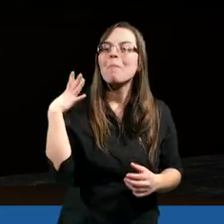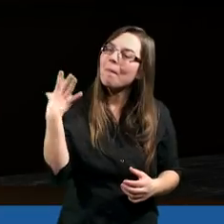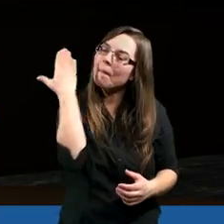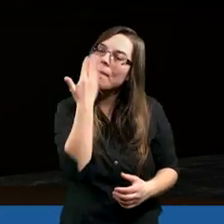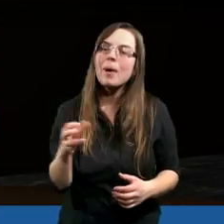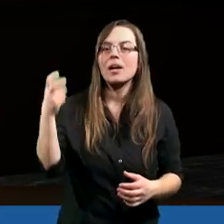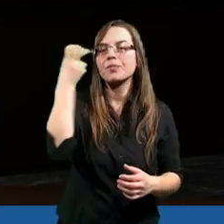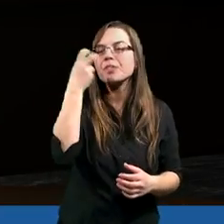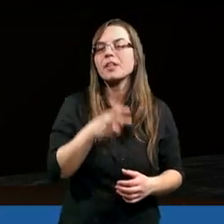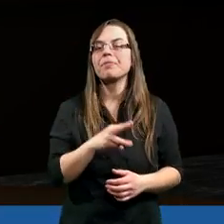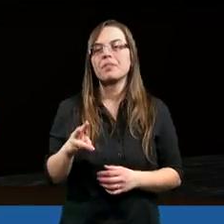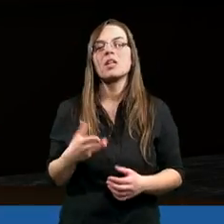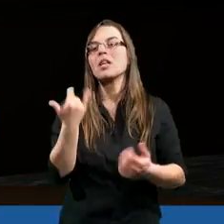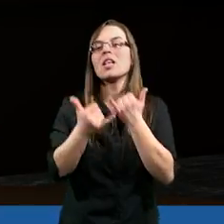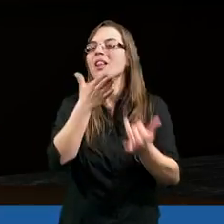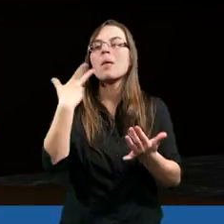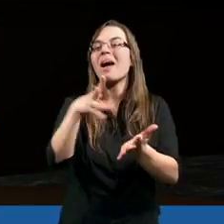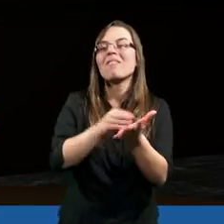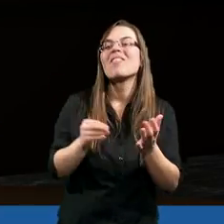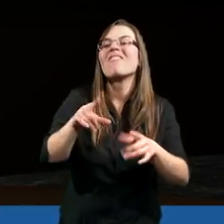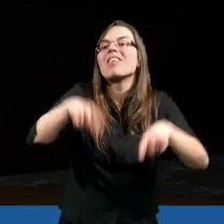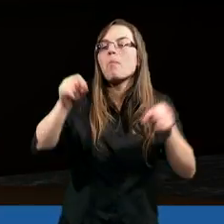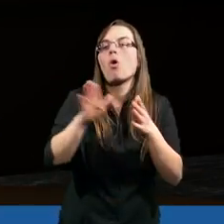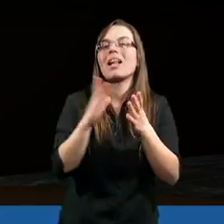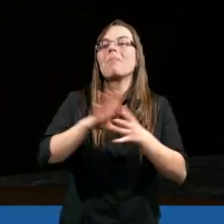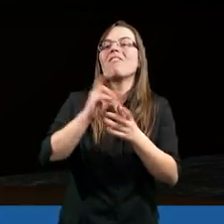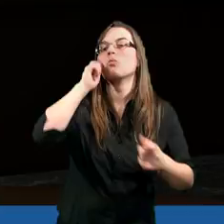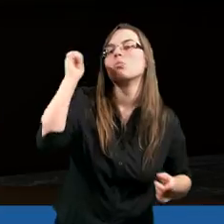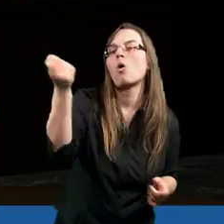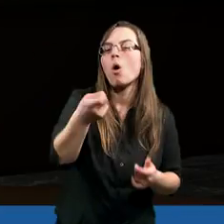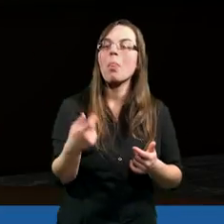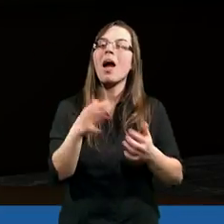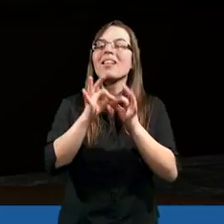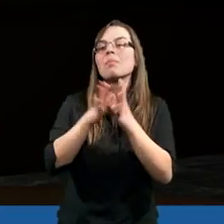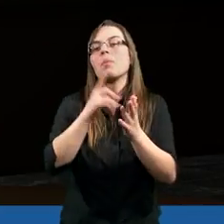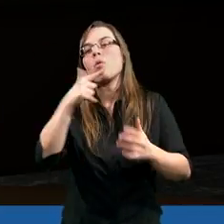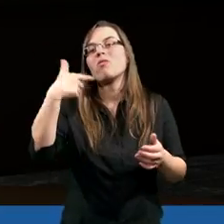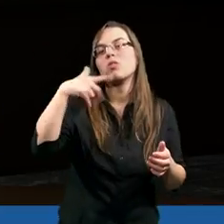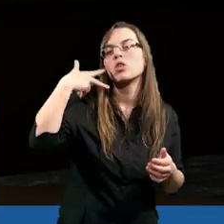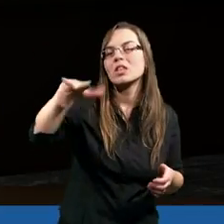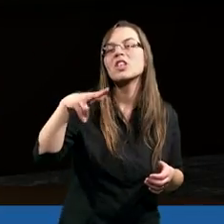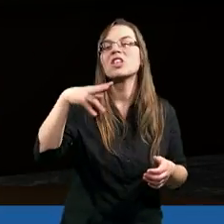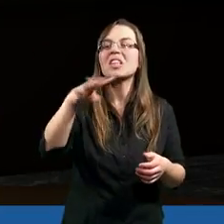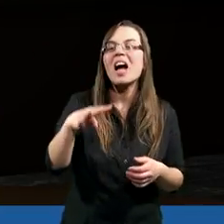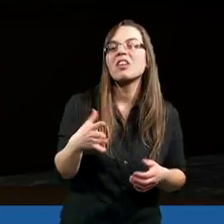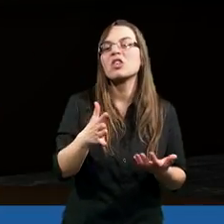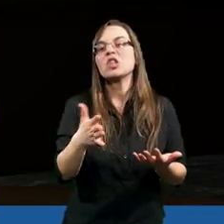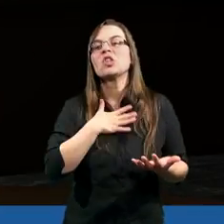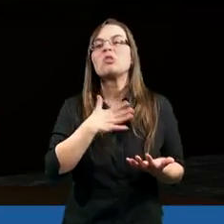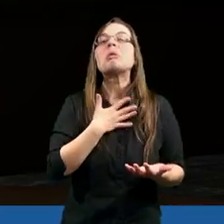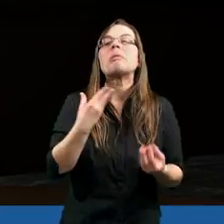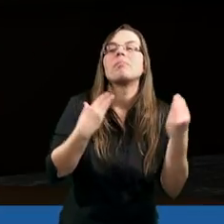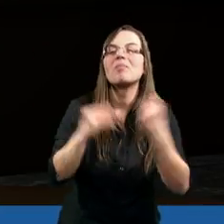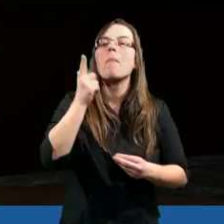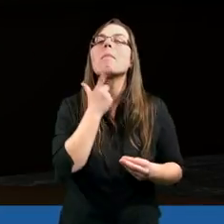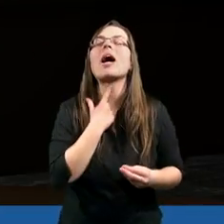Był to bardzo fajny zamiennik, jeśli nie mam zboru w pobliżu, ale powiem wam, że po tak tygodniu, dwóch, trzech tygodniach czułem